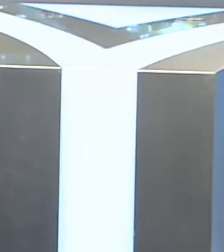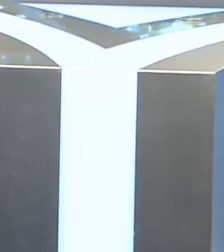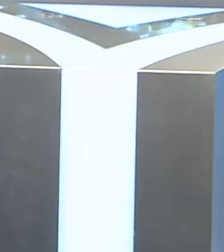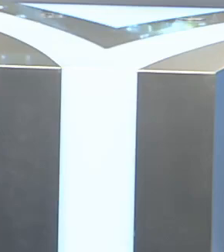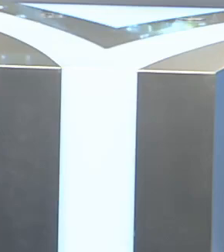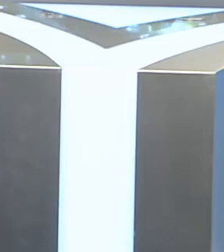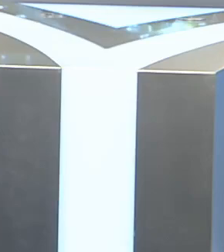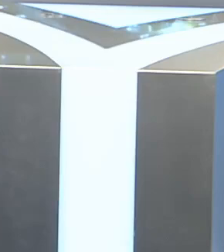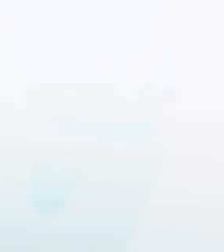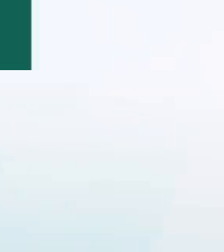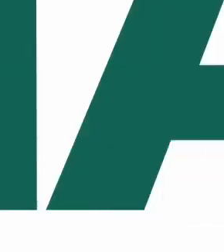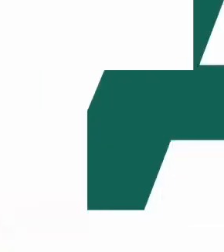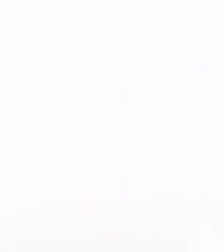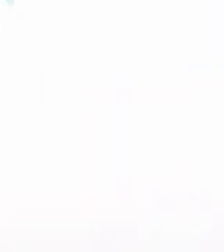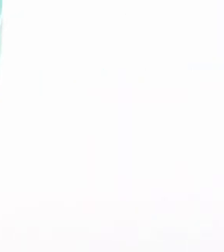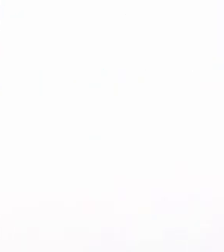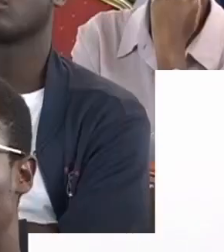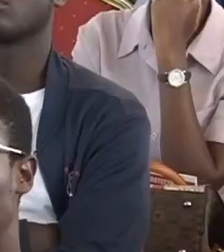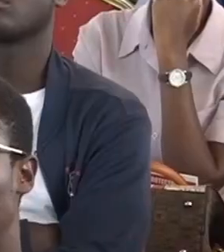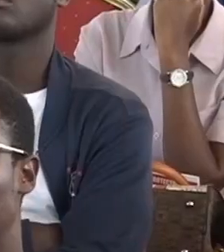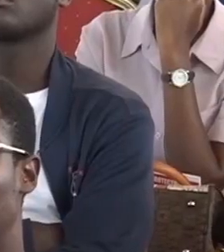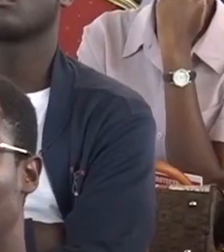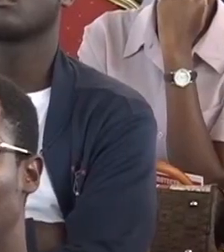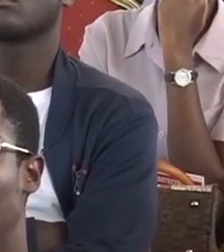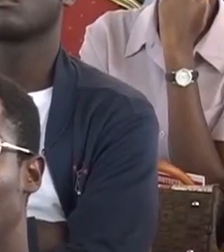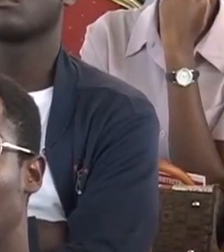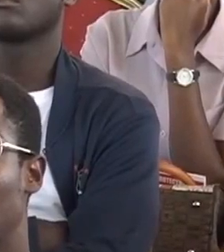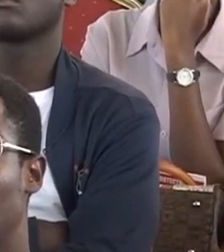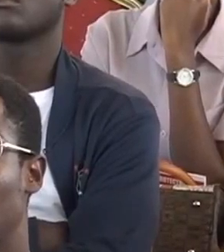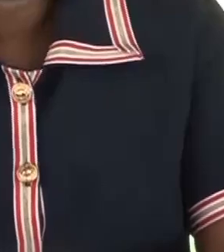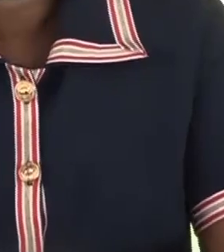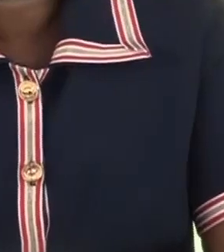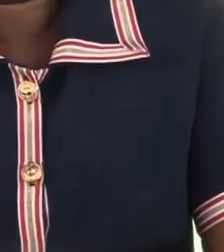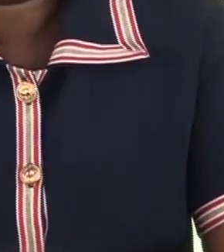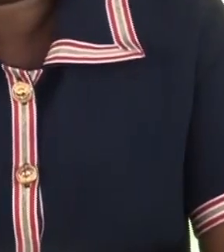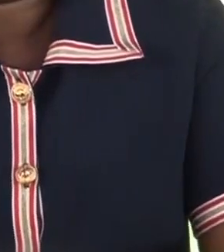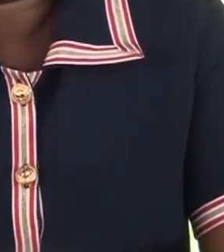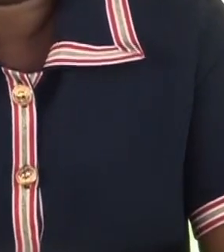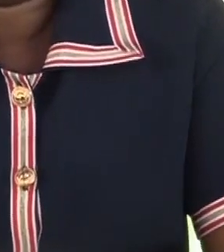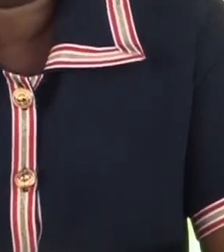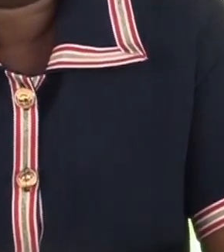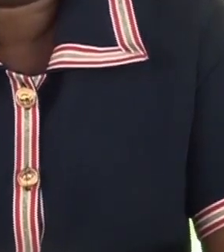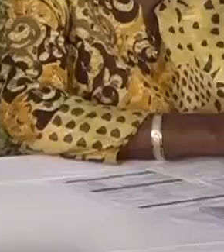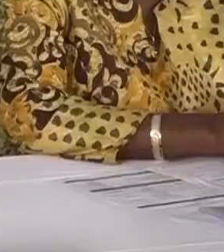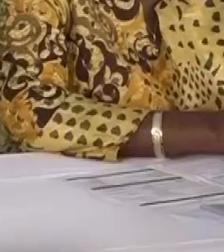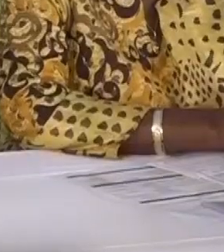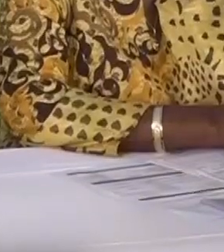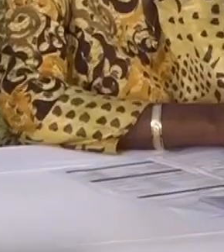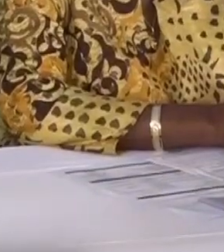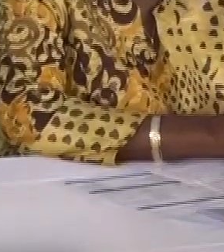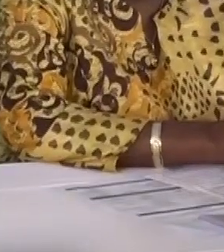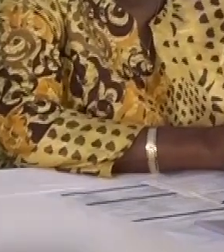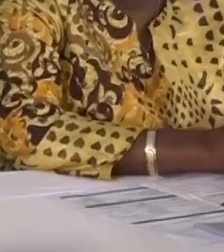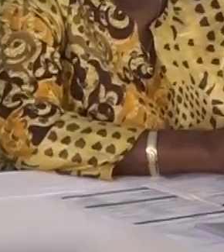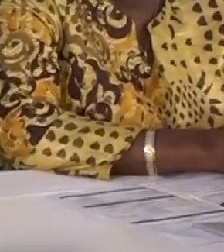Les jeunes togolais de tout secteur ont célébré en différé ce mardi la journée internationale de la jeunesse.